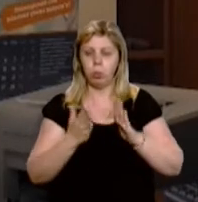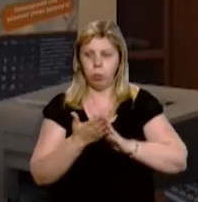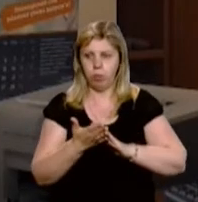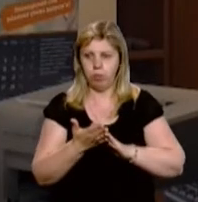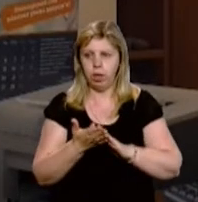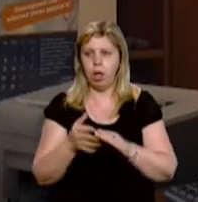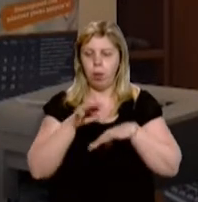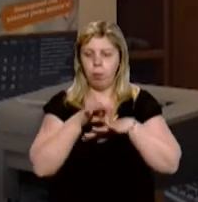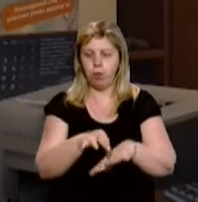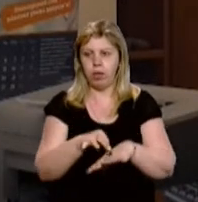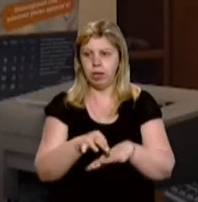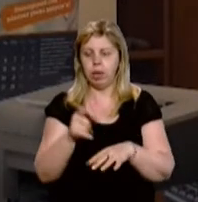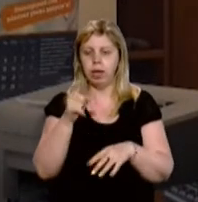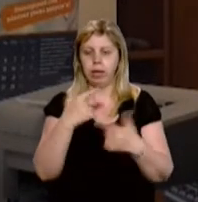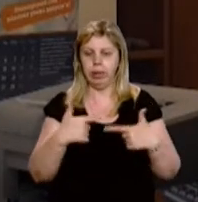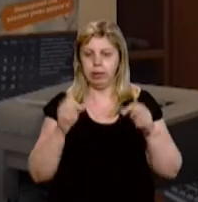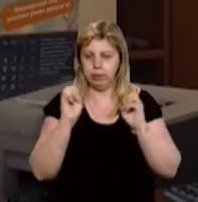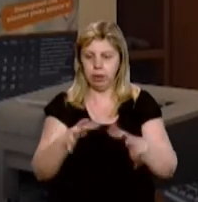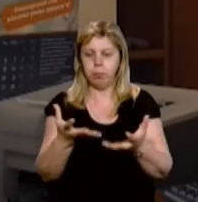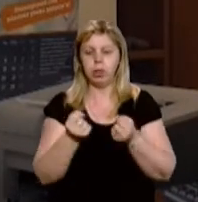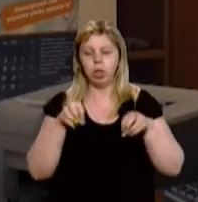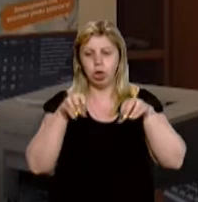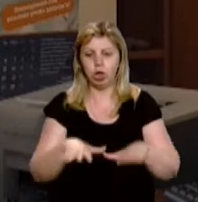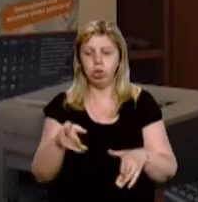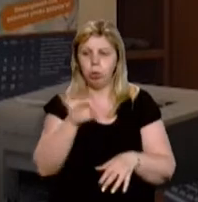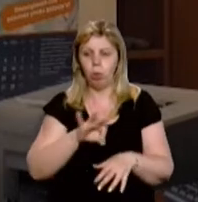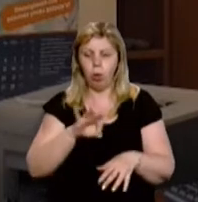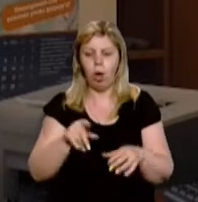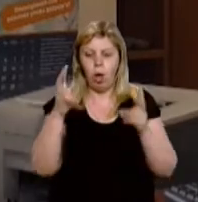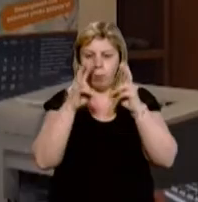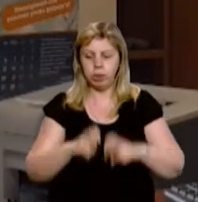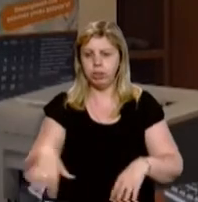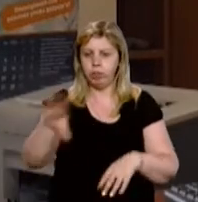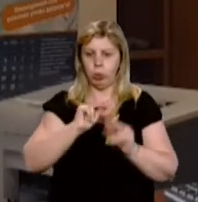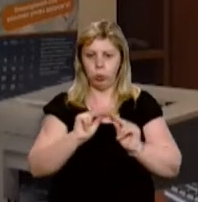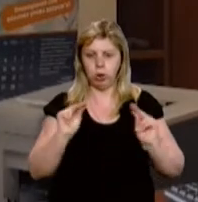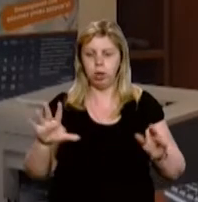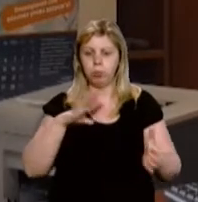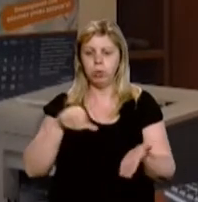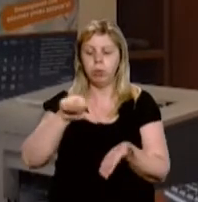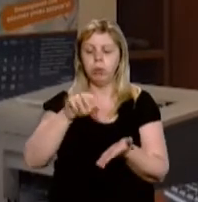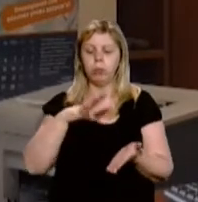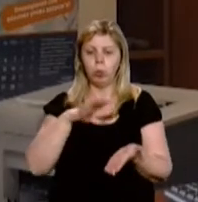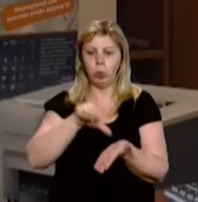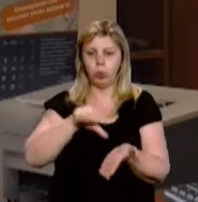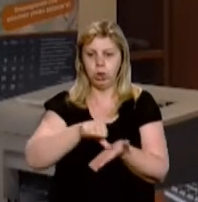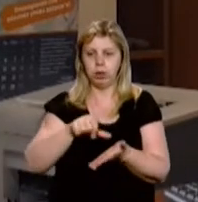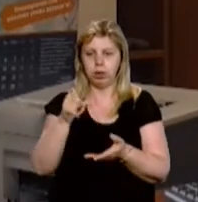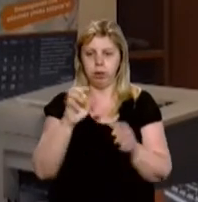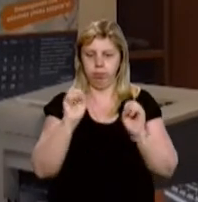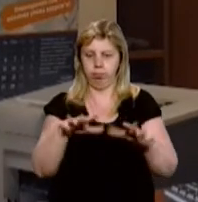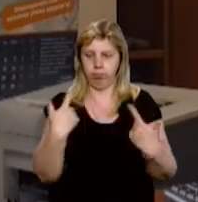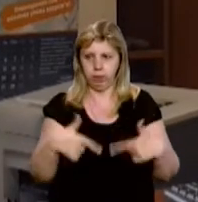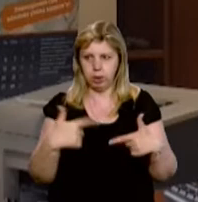проведення ЗНО було прийнято рішення про обстеження всіх вчителів, які будуть залучені до проведення ЗНО.